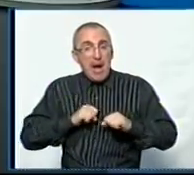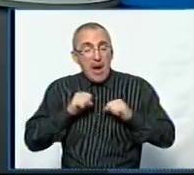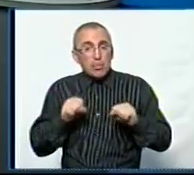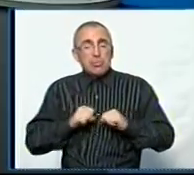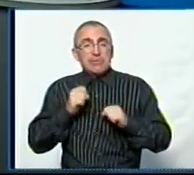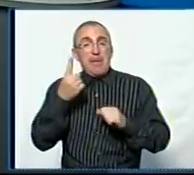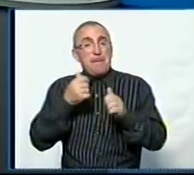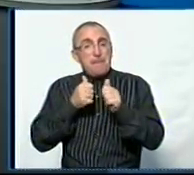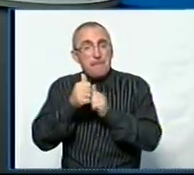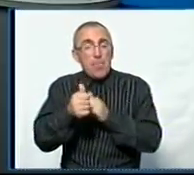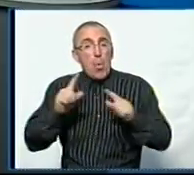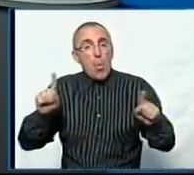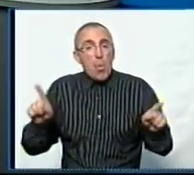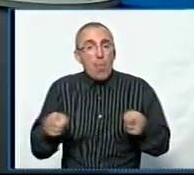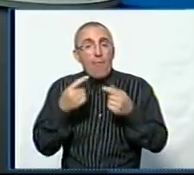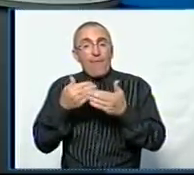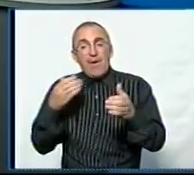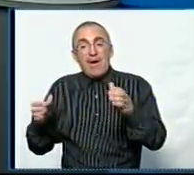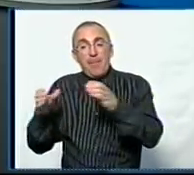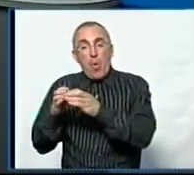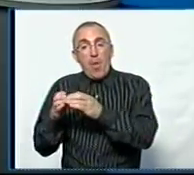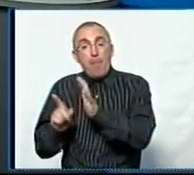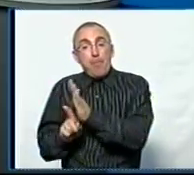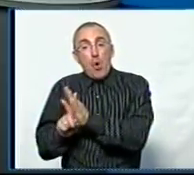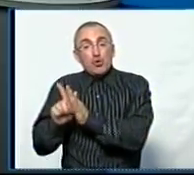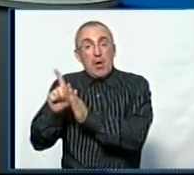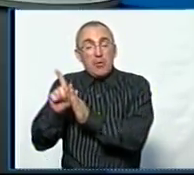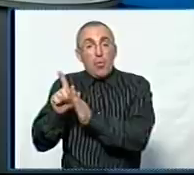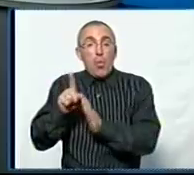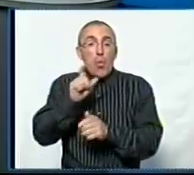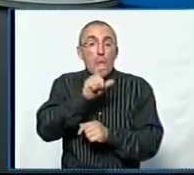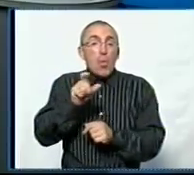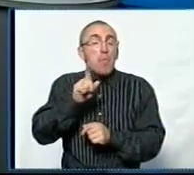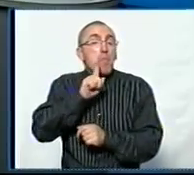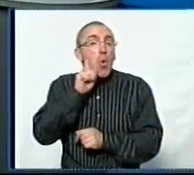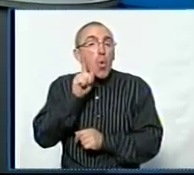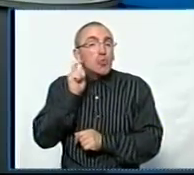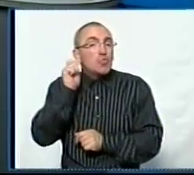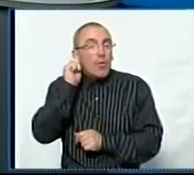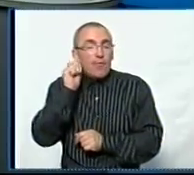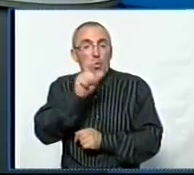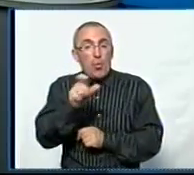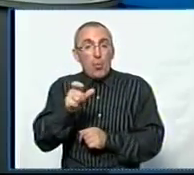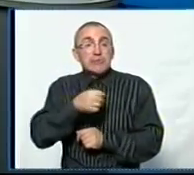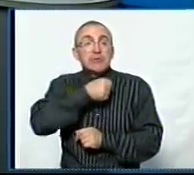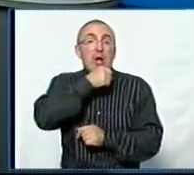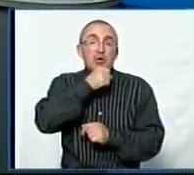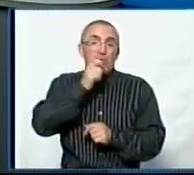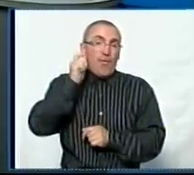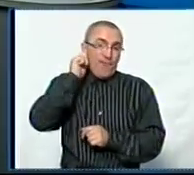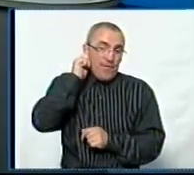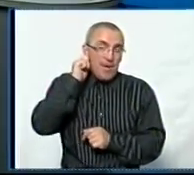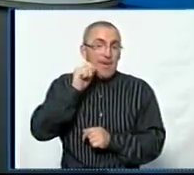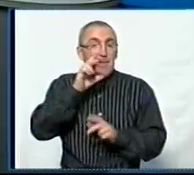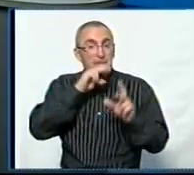організувати від колективу початківців людей молодшого віку. Тобто люди старшого віку, вони все-таки